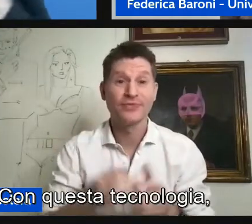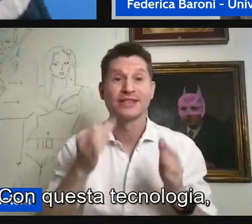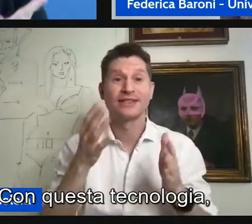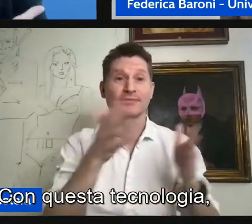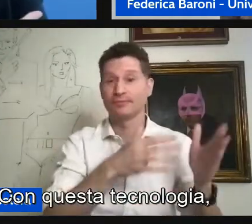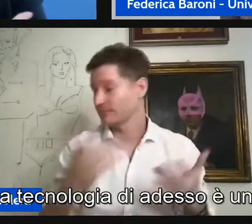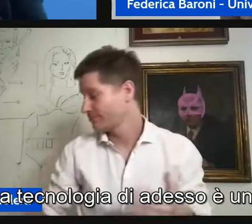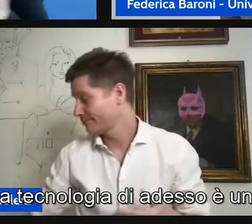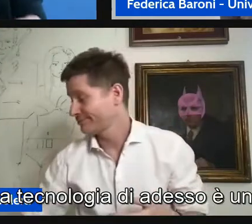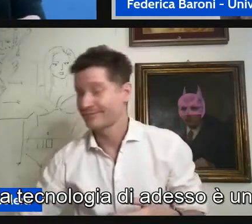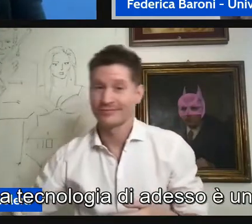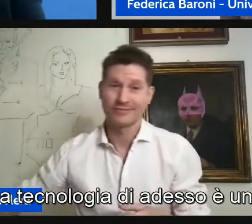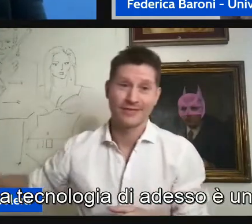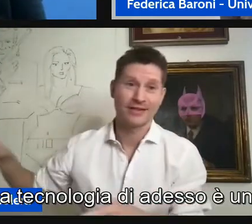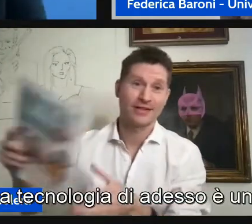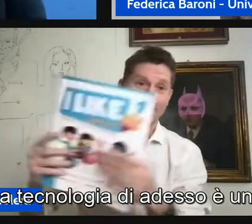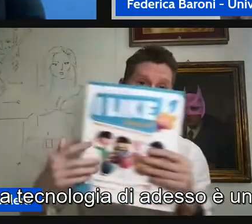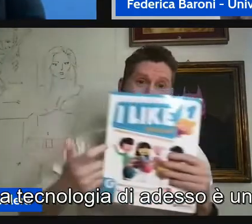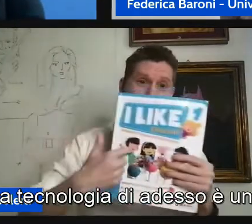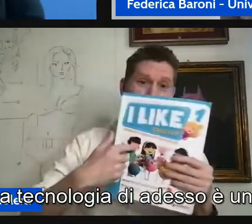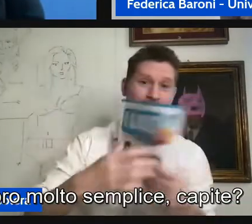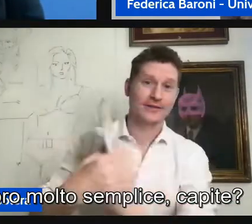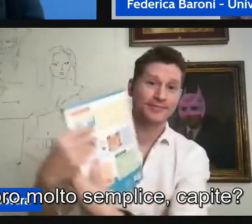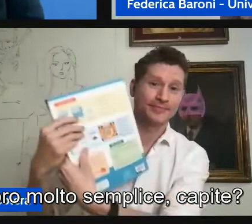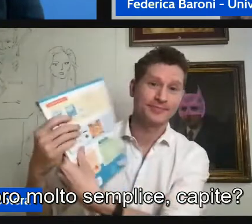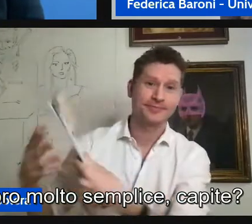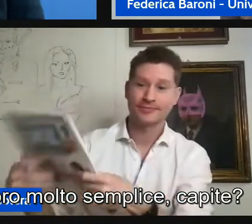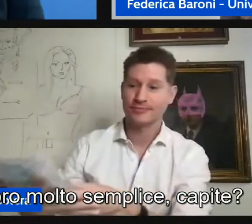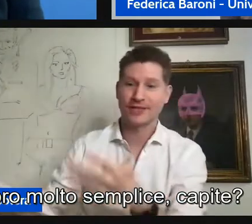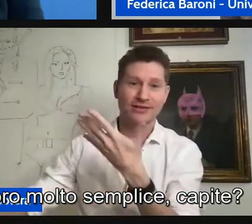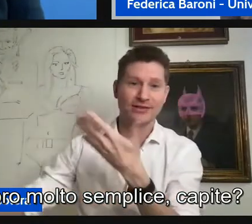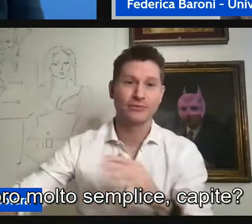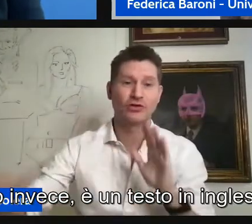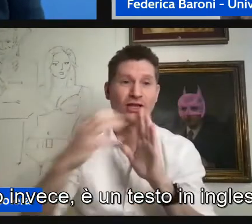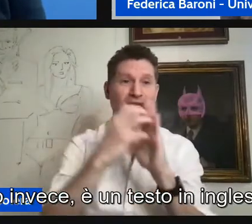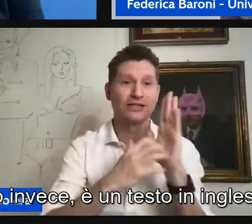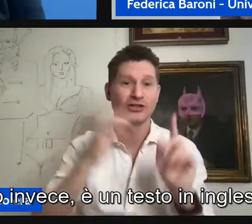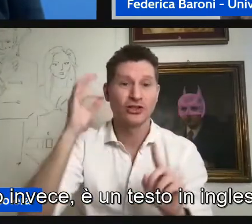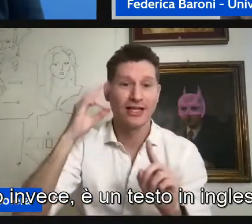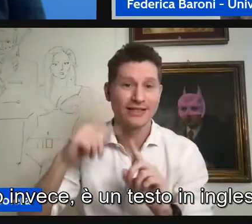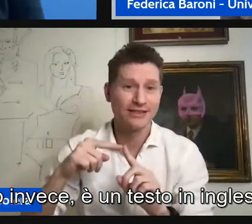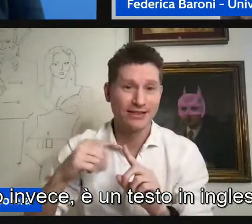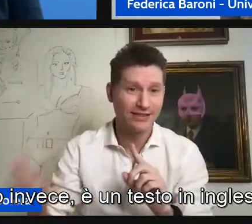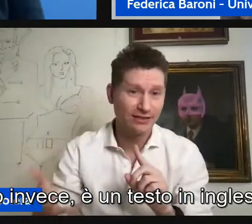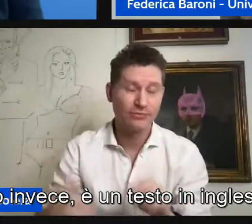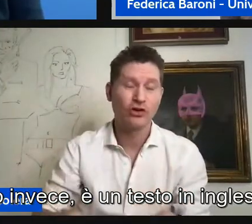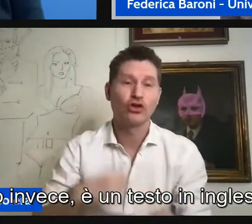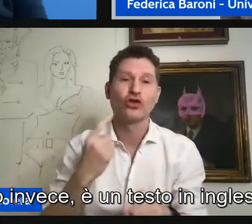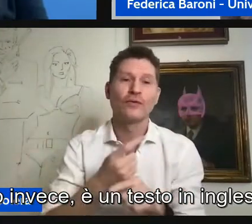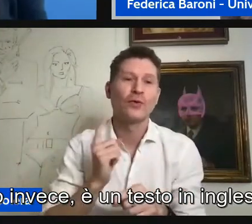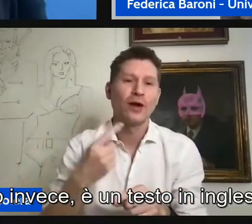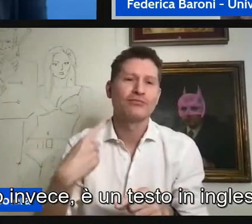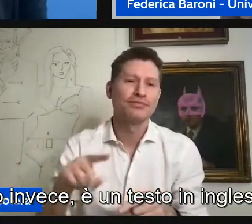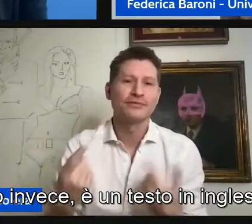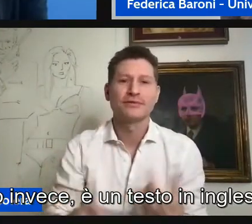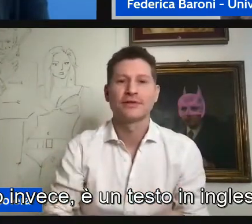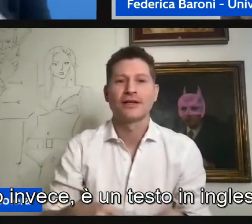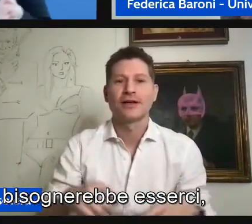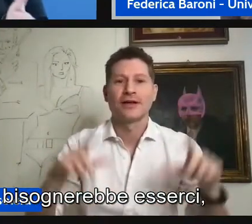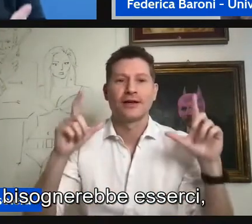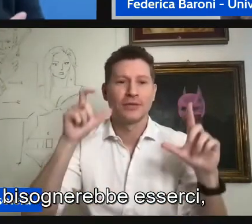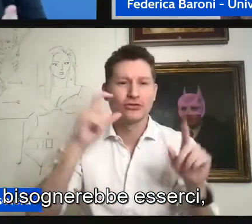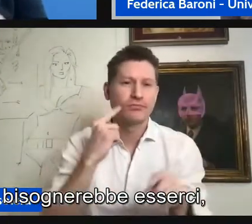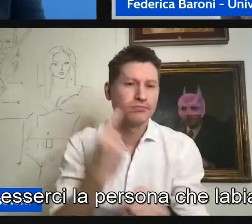con la tecnologia di adesso è lavoro molto semplice capite questo invece se è un testo in